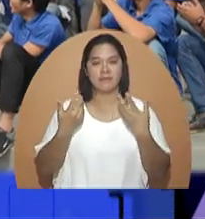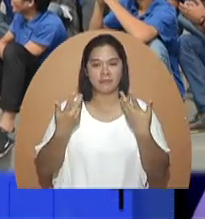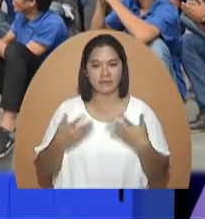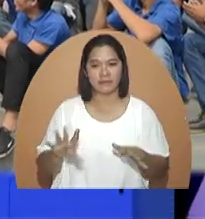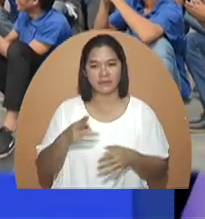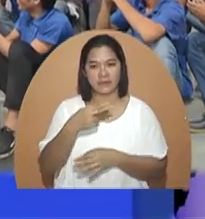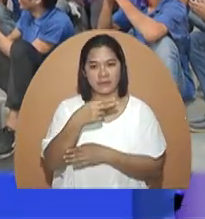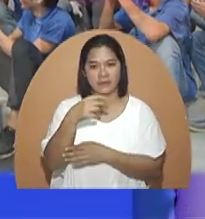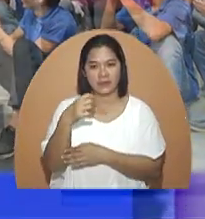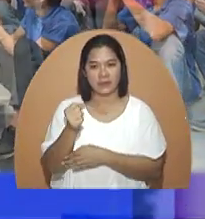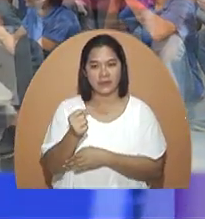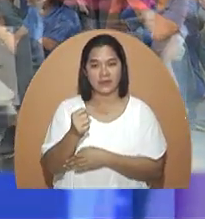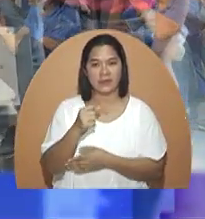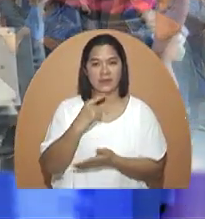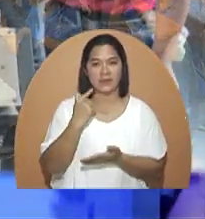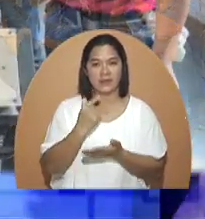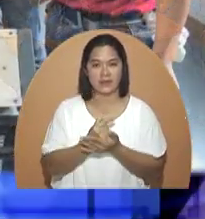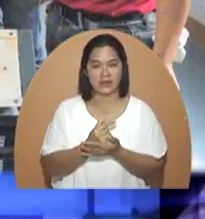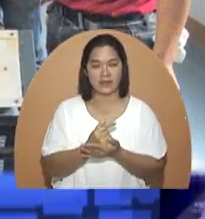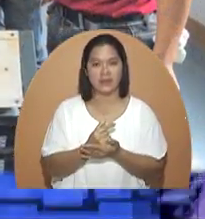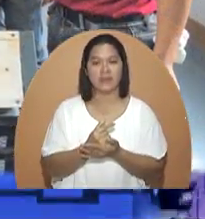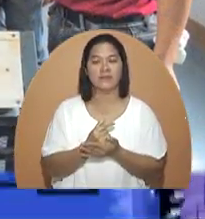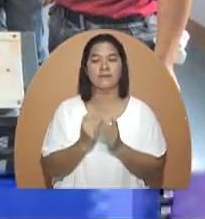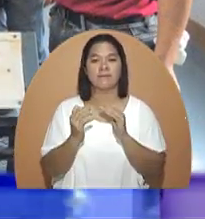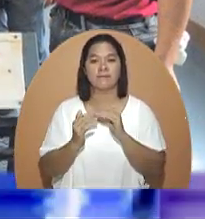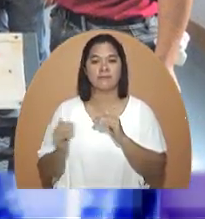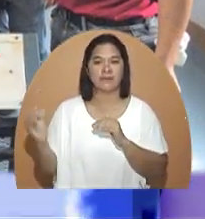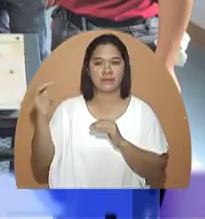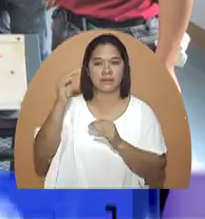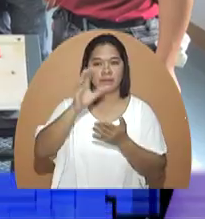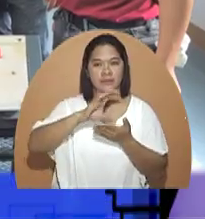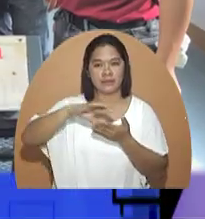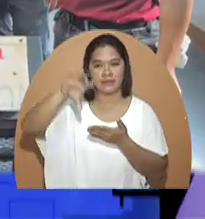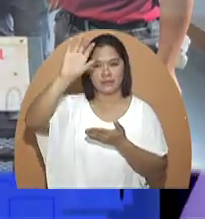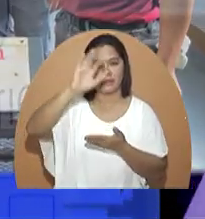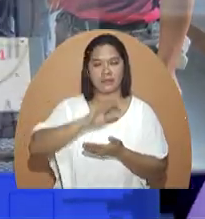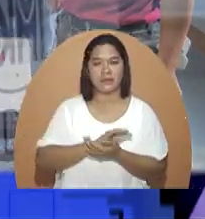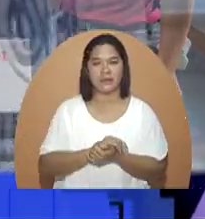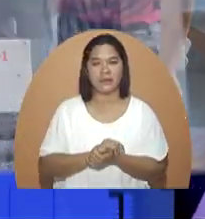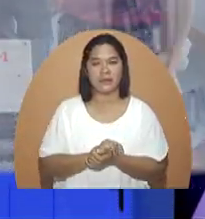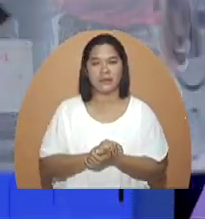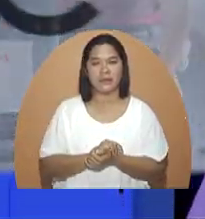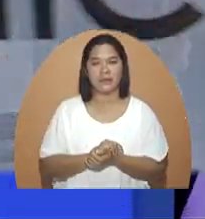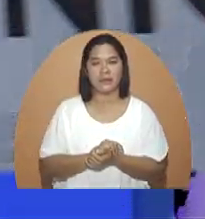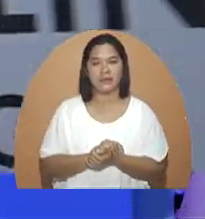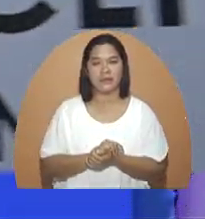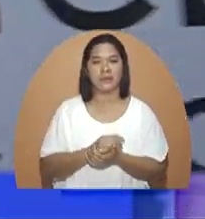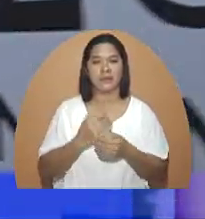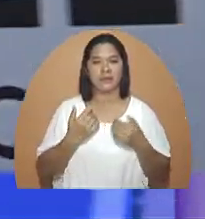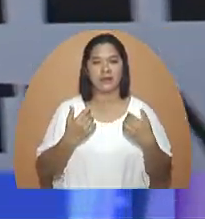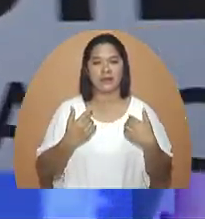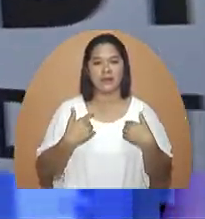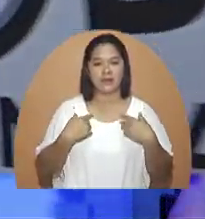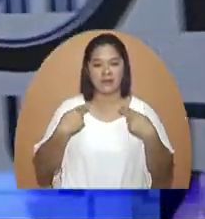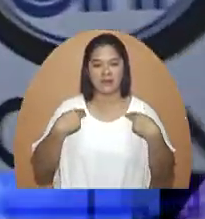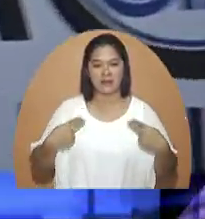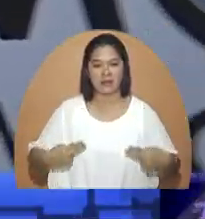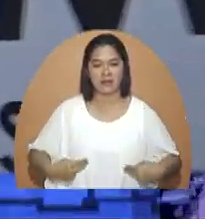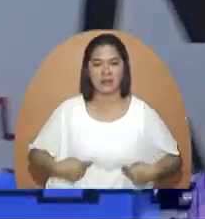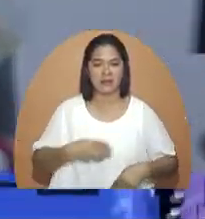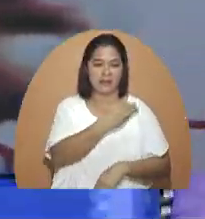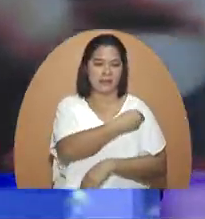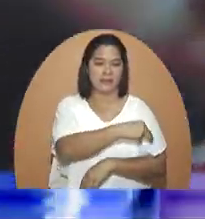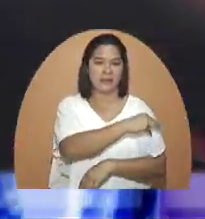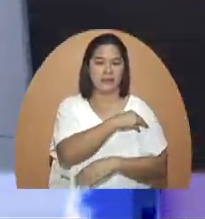nagsisitapos ng high school. Ito'y para makatungtong sila sa kolehyo. Hindi pa uhuli ang